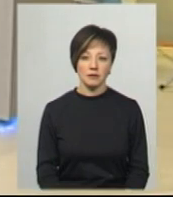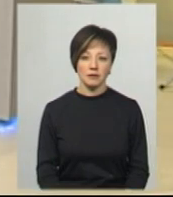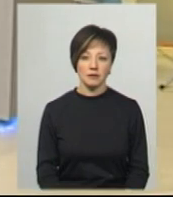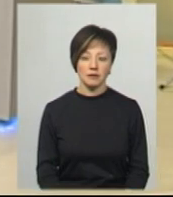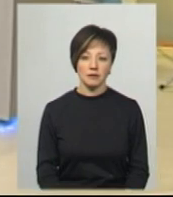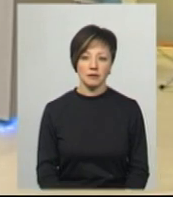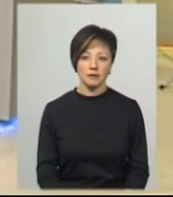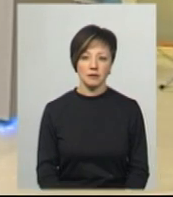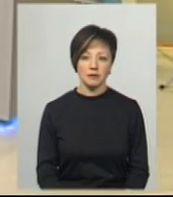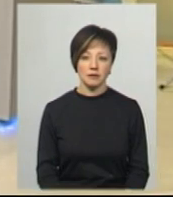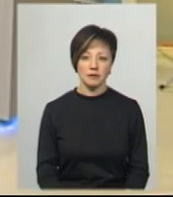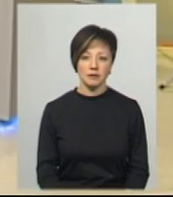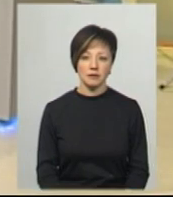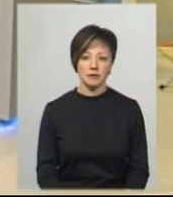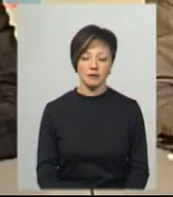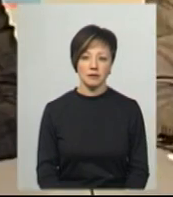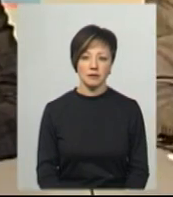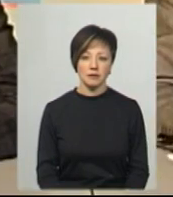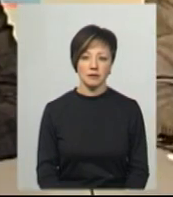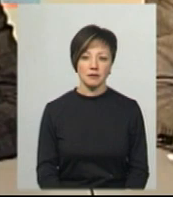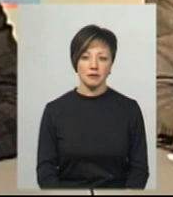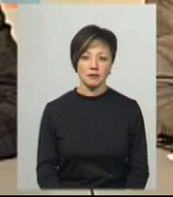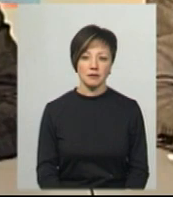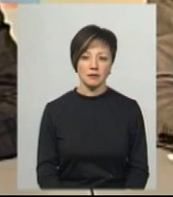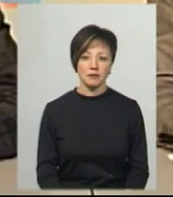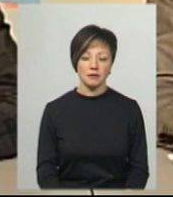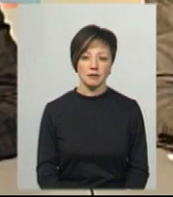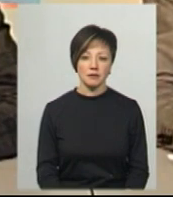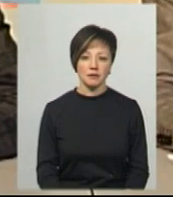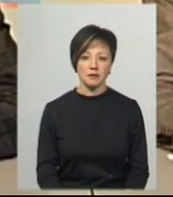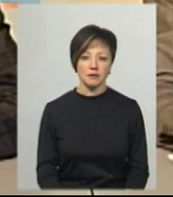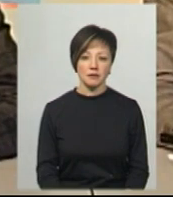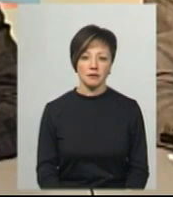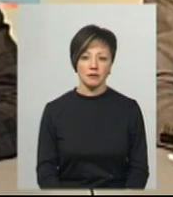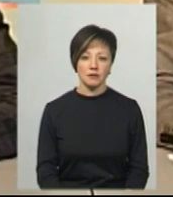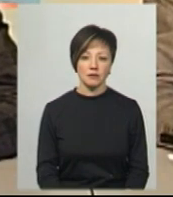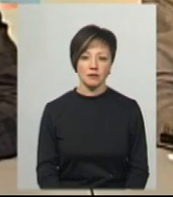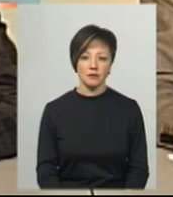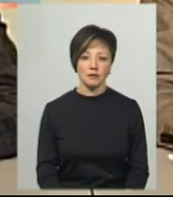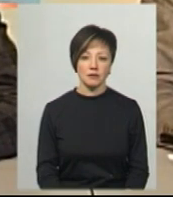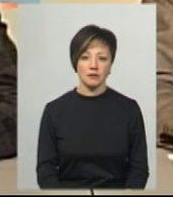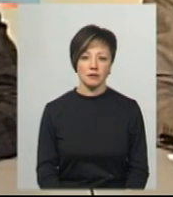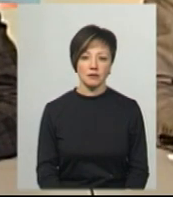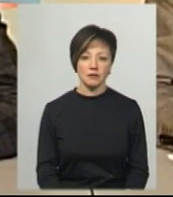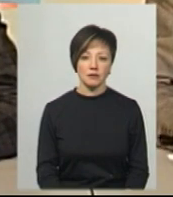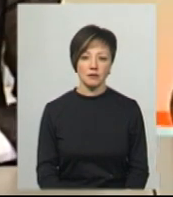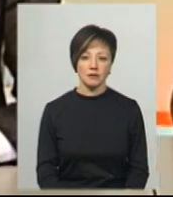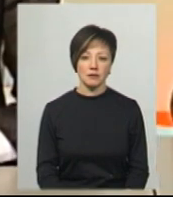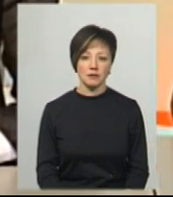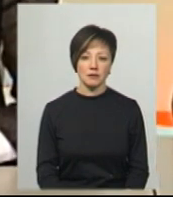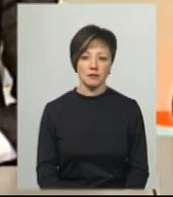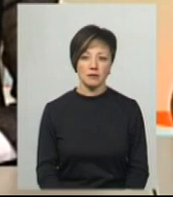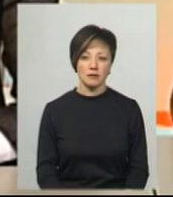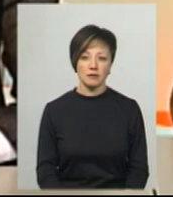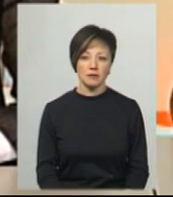регулювання алкогольних напоїв. І всі попереджені, що ви повинні відповідати до цього закону.